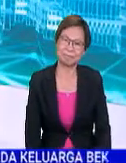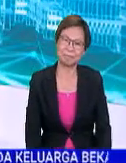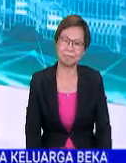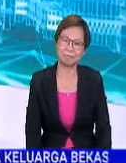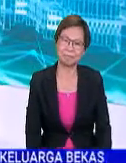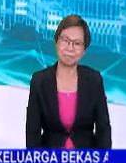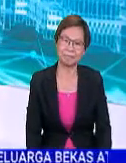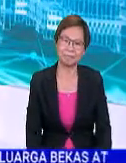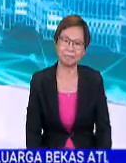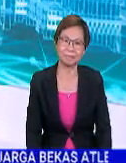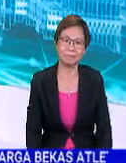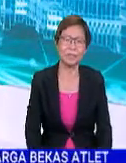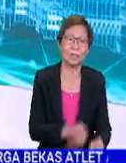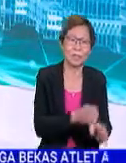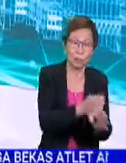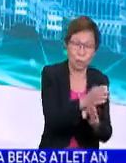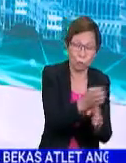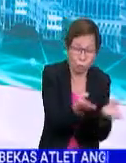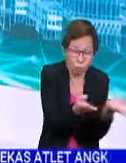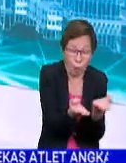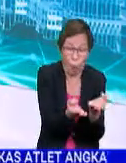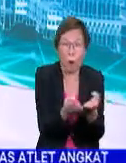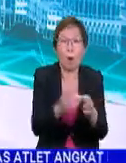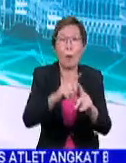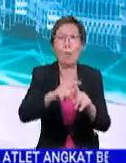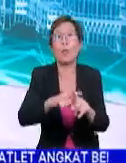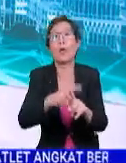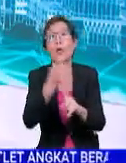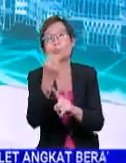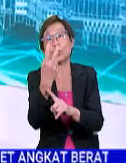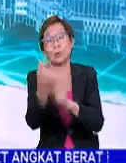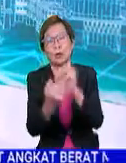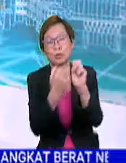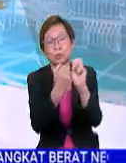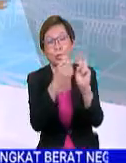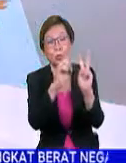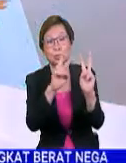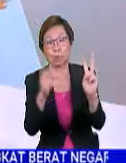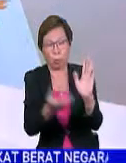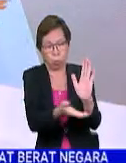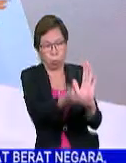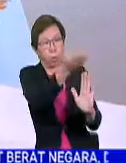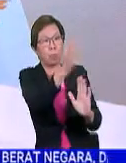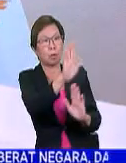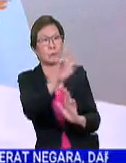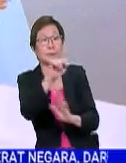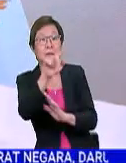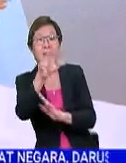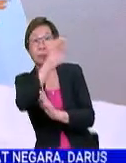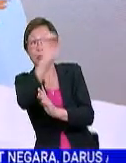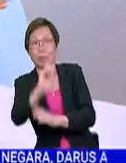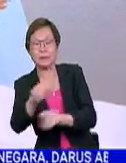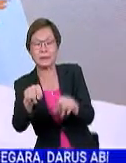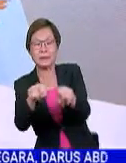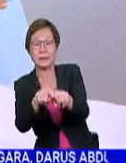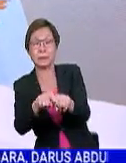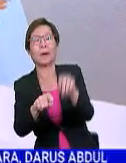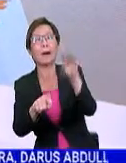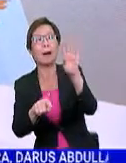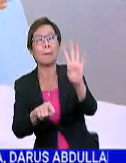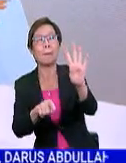Hasil sektor perkhidmatan bagi suku keempat 2021 meningkat 5.3% bersamaan